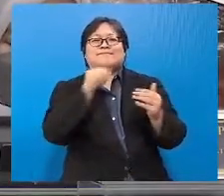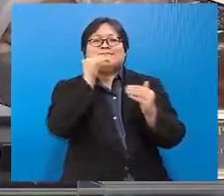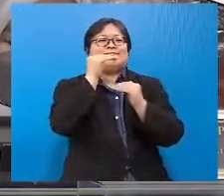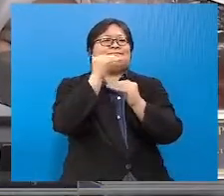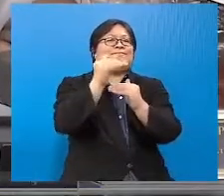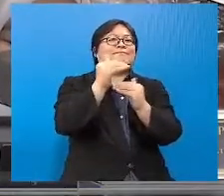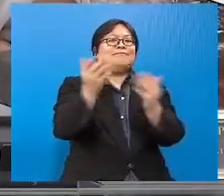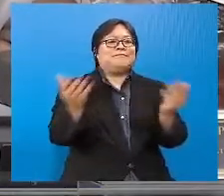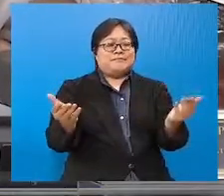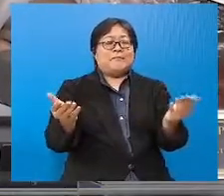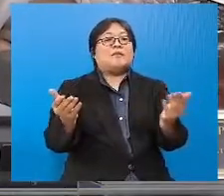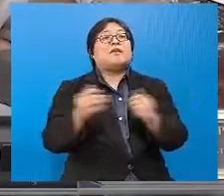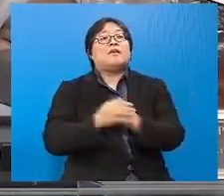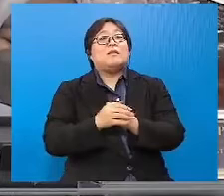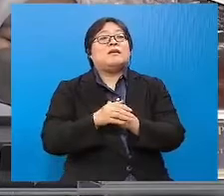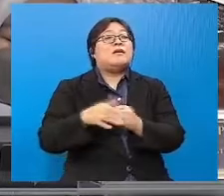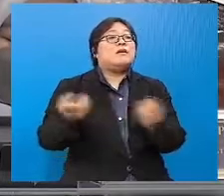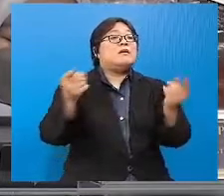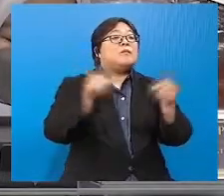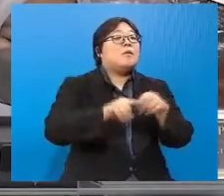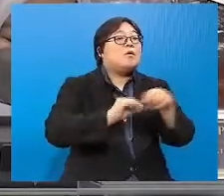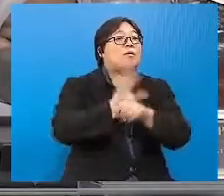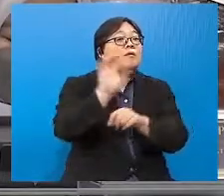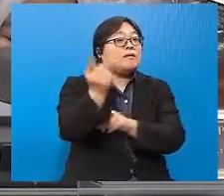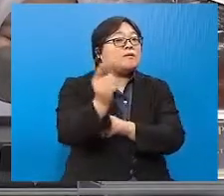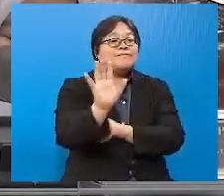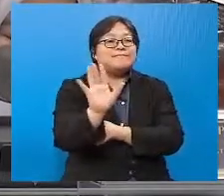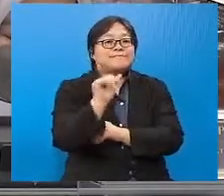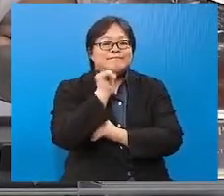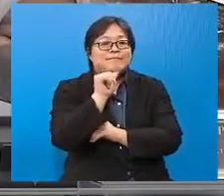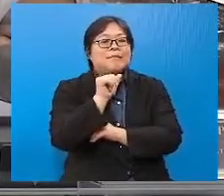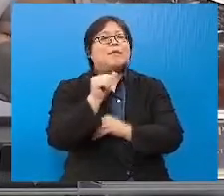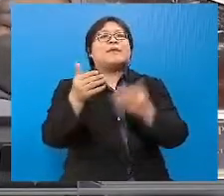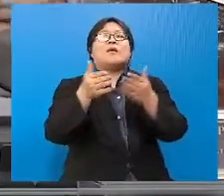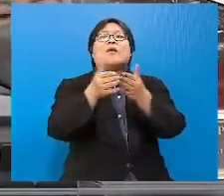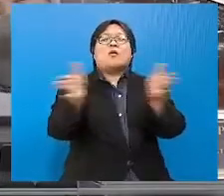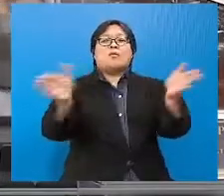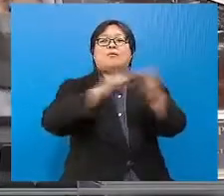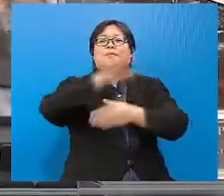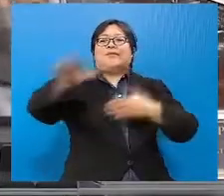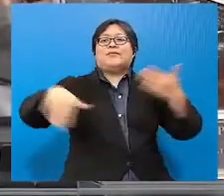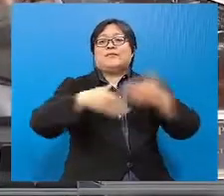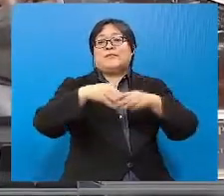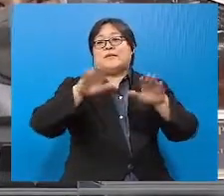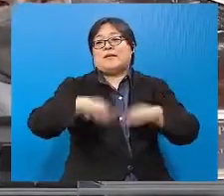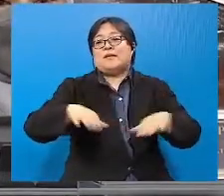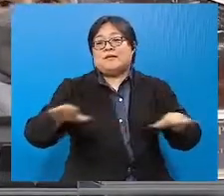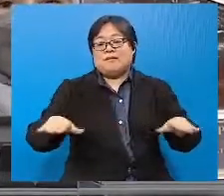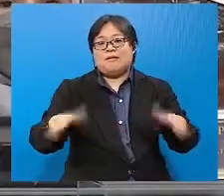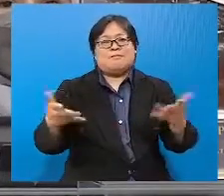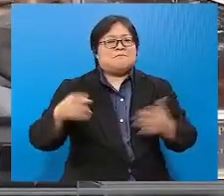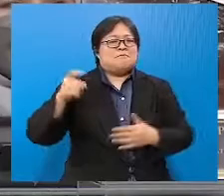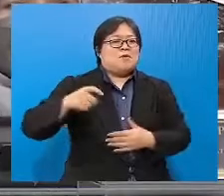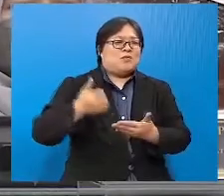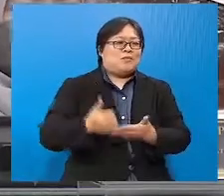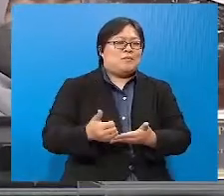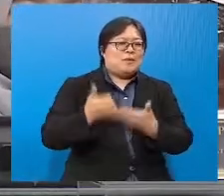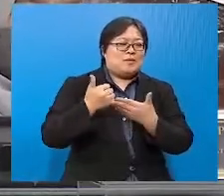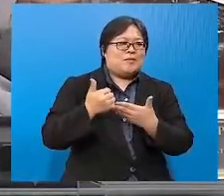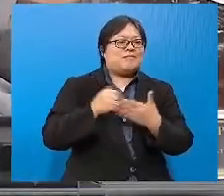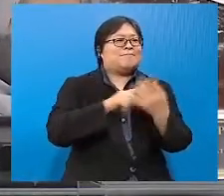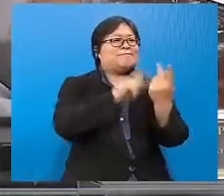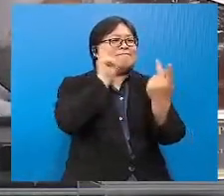fokus kepada mereka yang terjejas akibat COVID sahaja. Dia terbuka kepada semua kanak-kanak yang memerlukan bantuan, yang